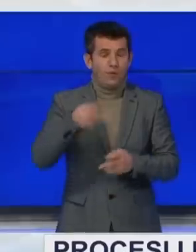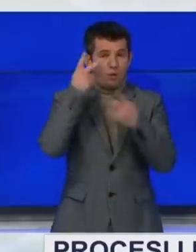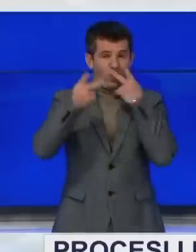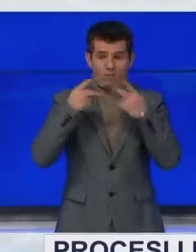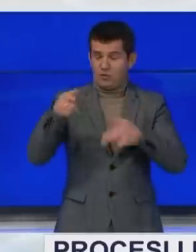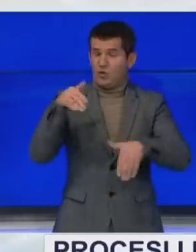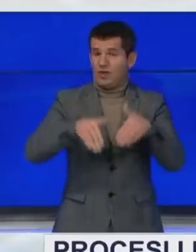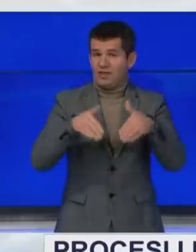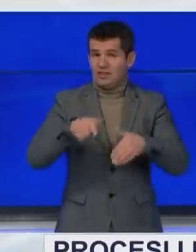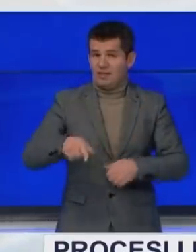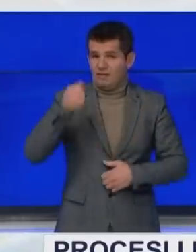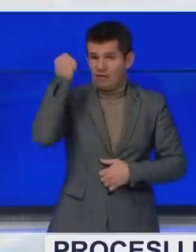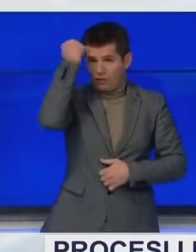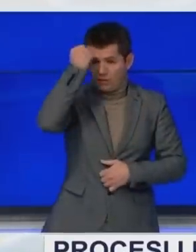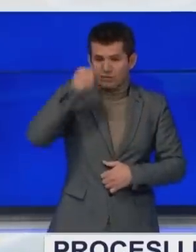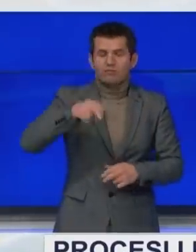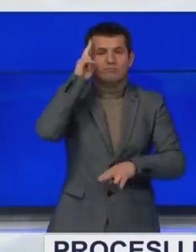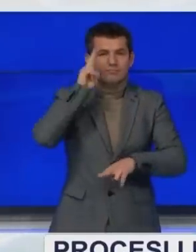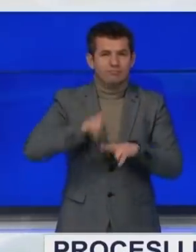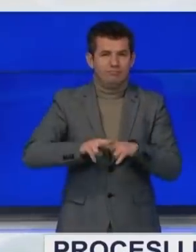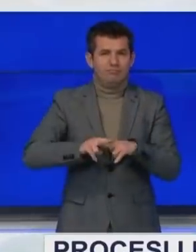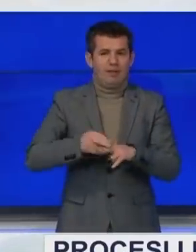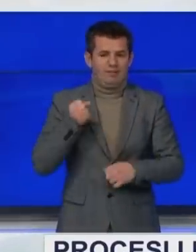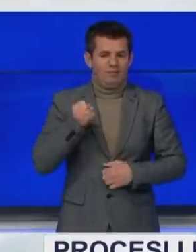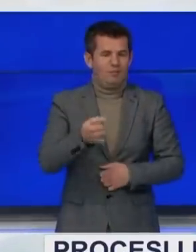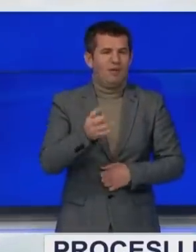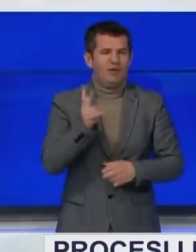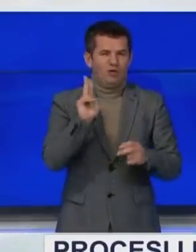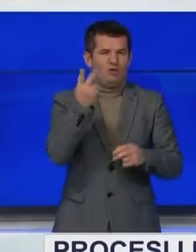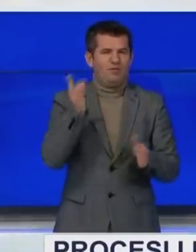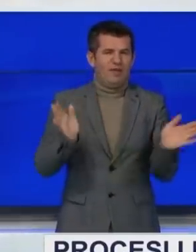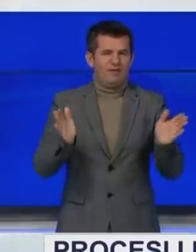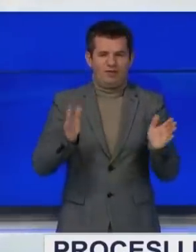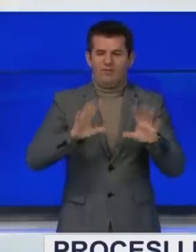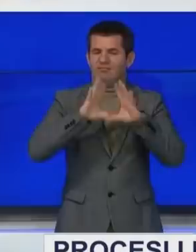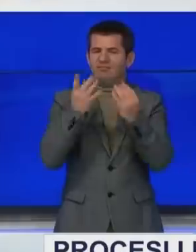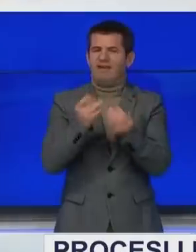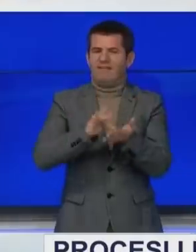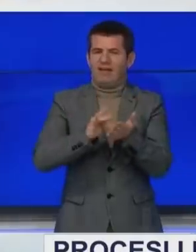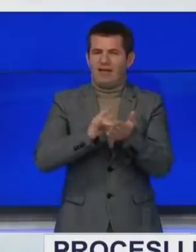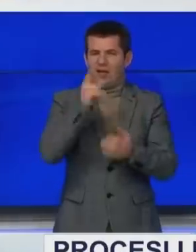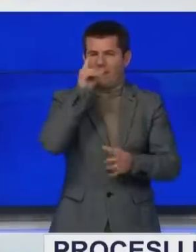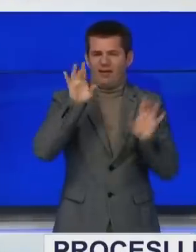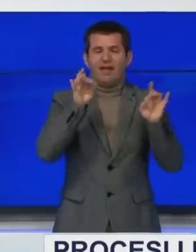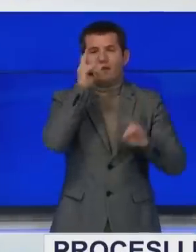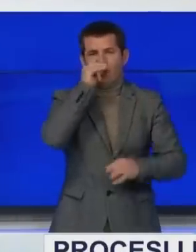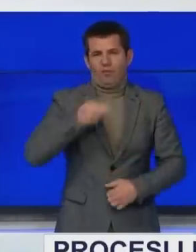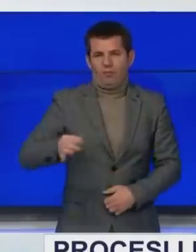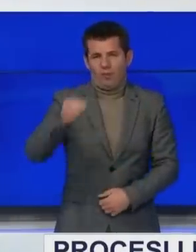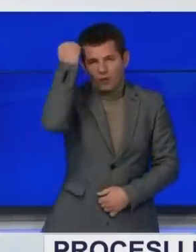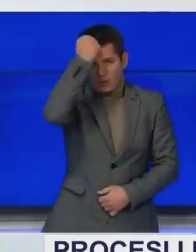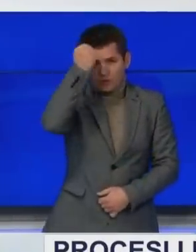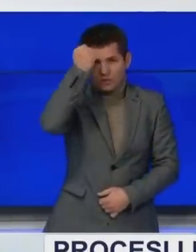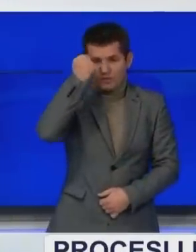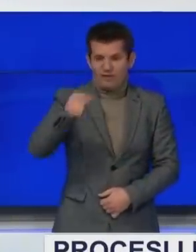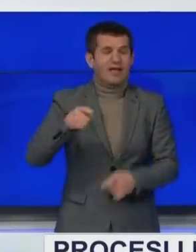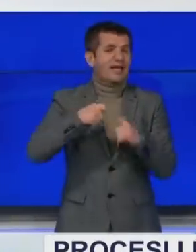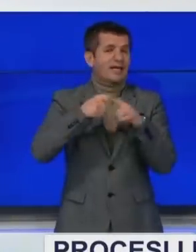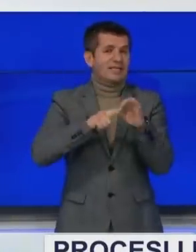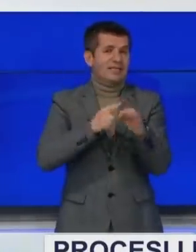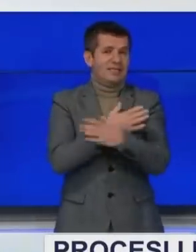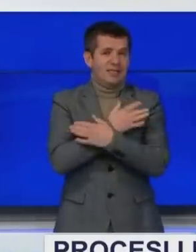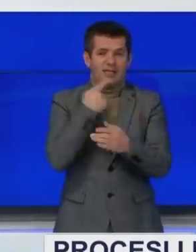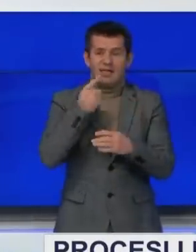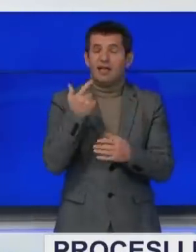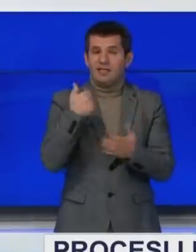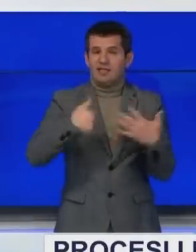qëndrori zxedjeve ka marrë vendim për inumrimin e 2.10 vendvotimeve në 10 komunat e Kosovës. Dërko këqë zën nga 6.700